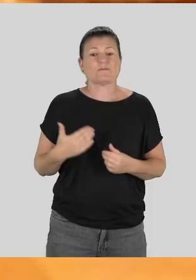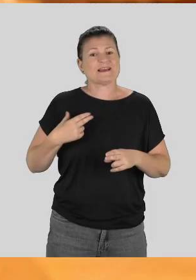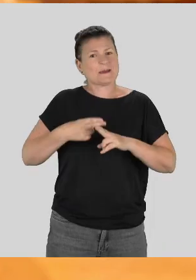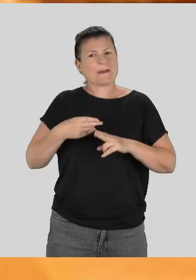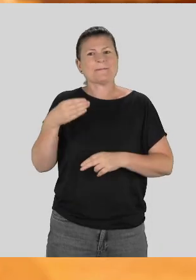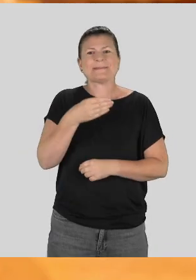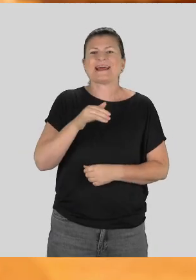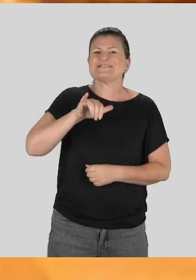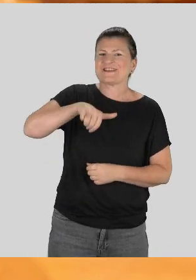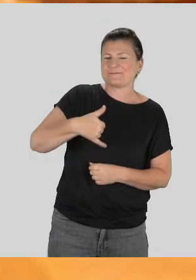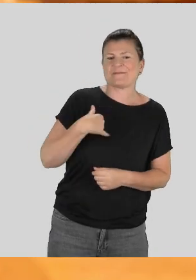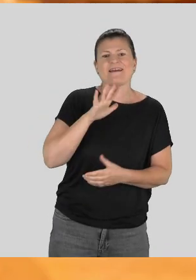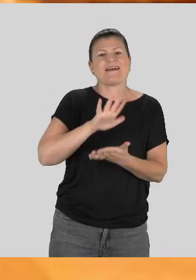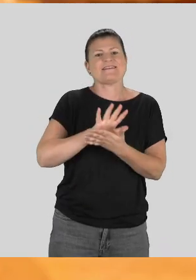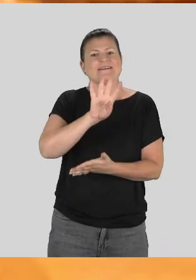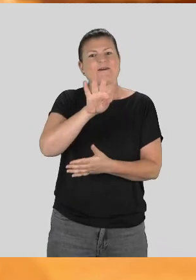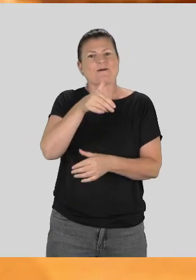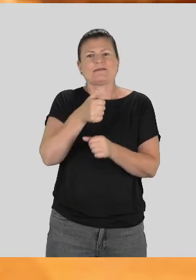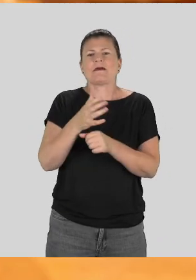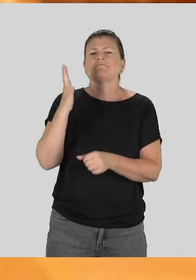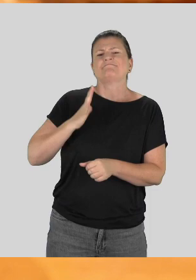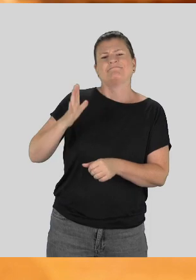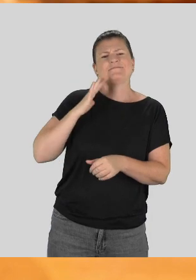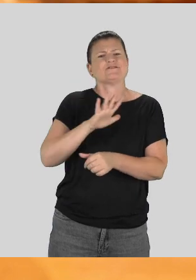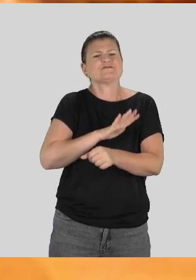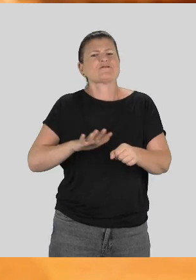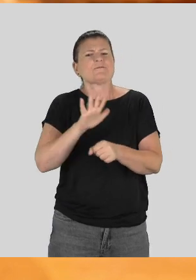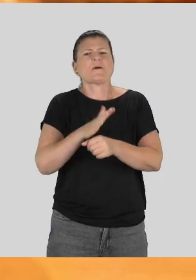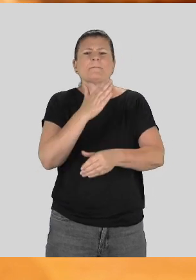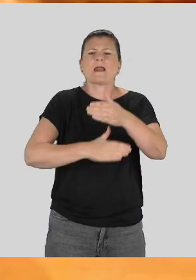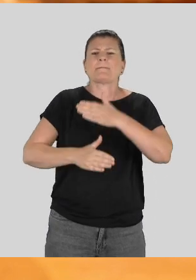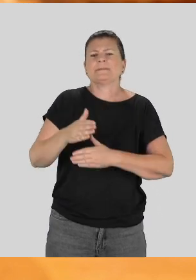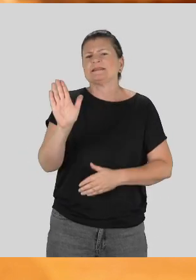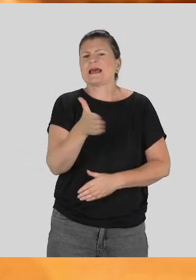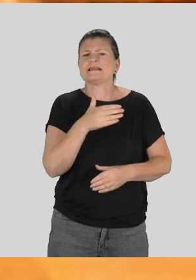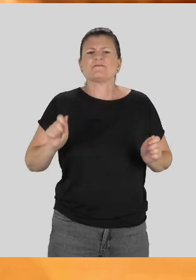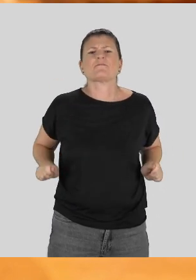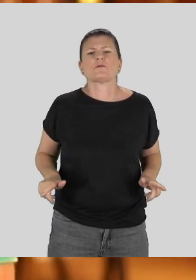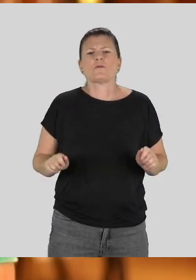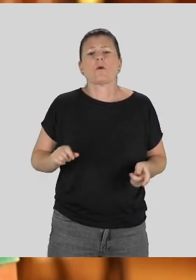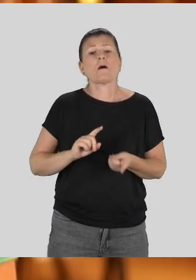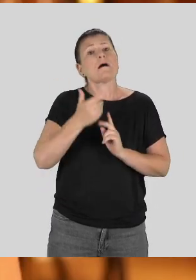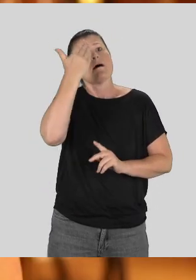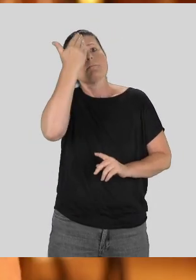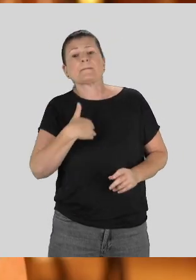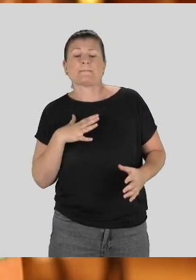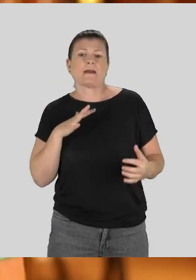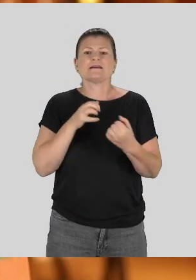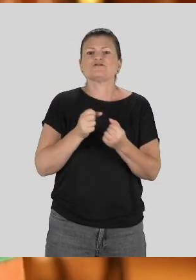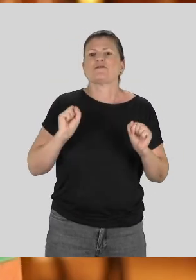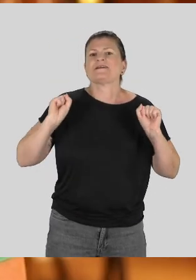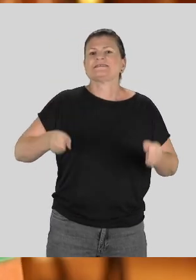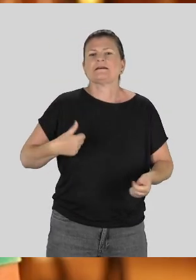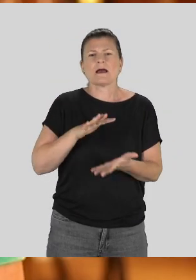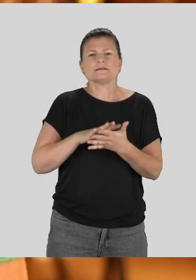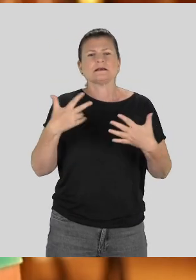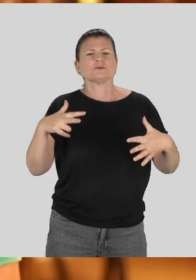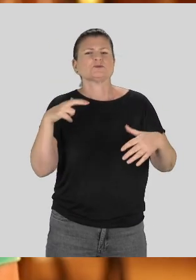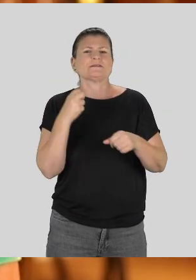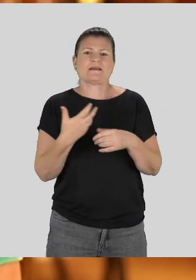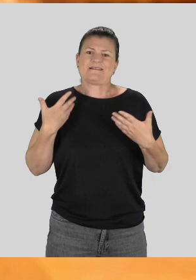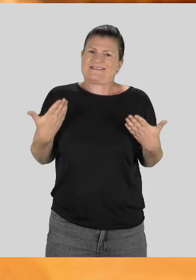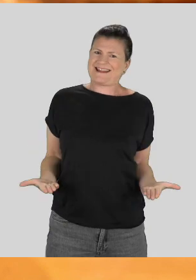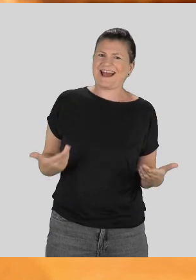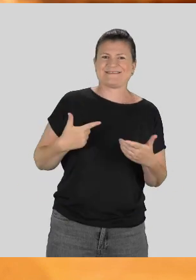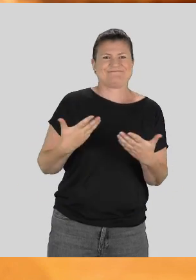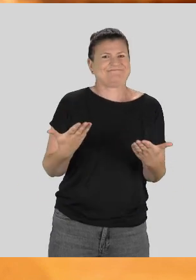Je m'appelle Mickaël Jérémias, j'ai 41 ans, je suis ancien champion paralympique de tennis fauteuil. Je suis devenu paraplegique suite à un accident de ski à l'âge de